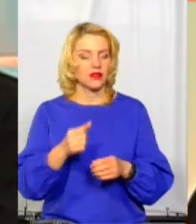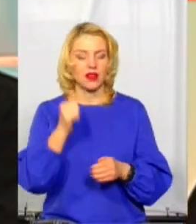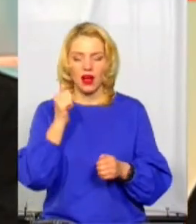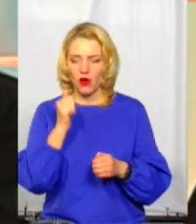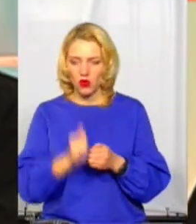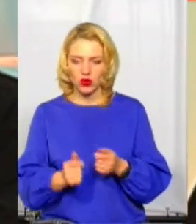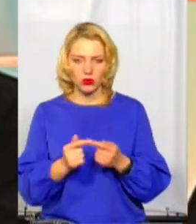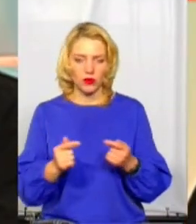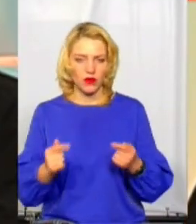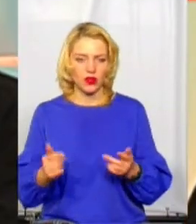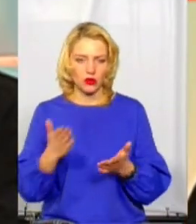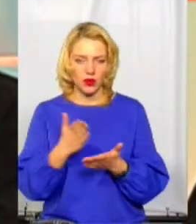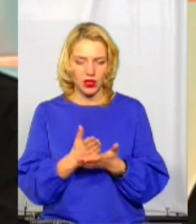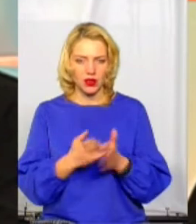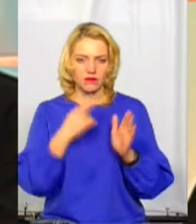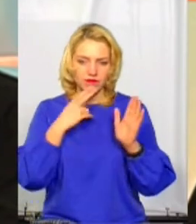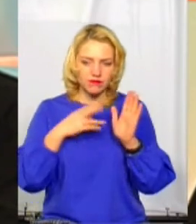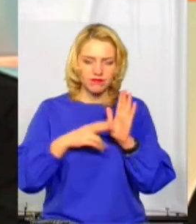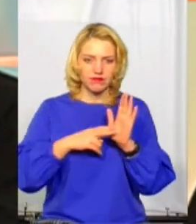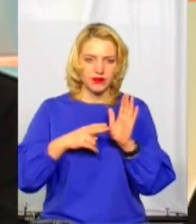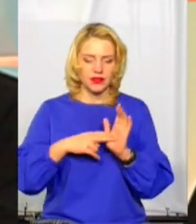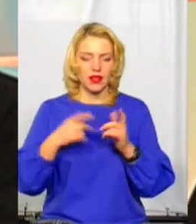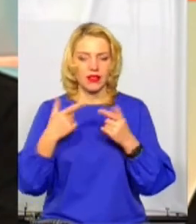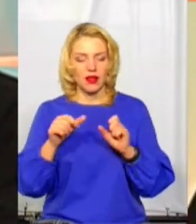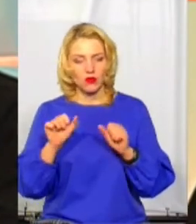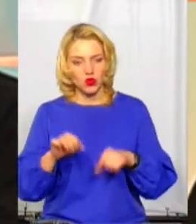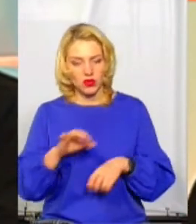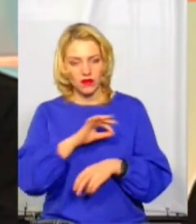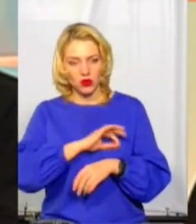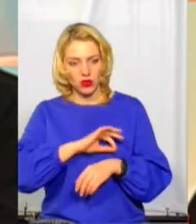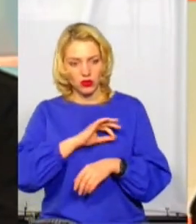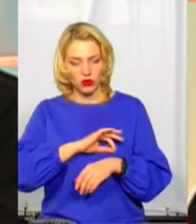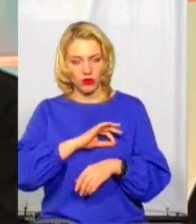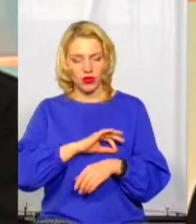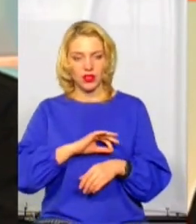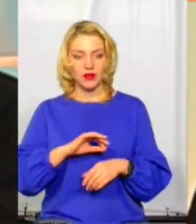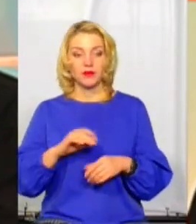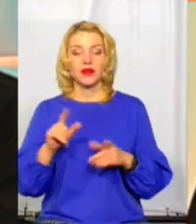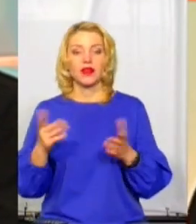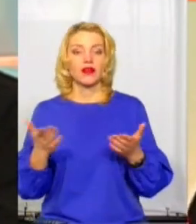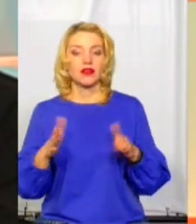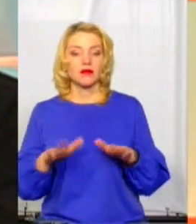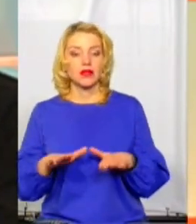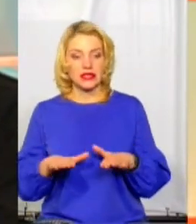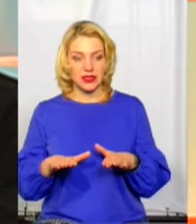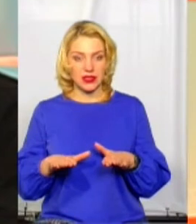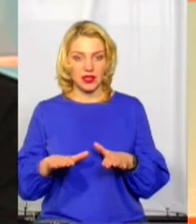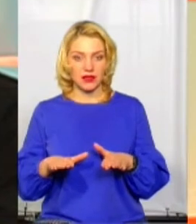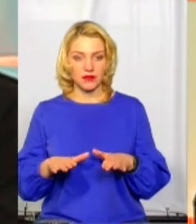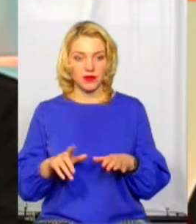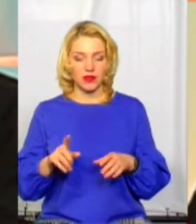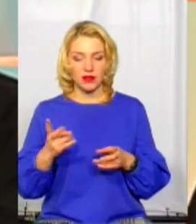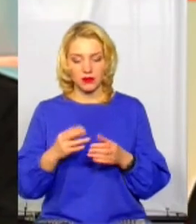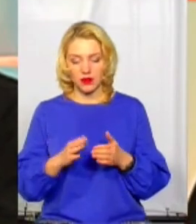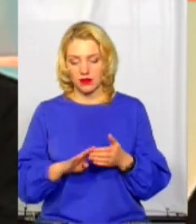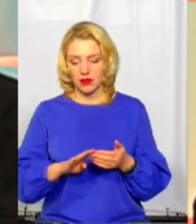певні рамки, де його можна використовувати і які відстані від скупчення людей